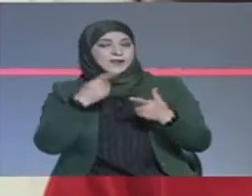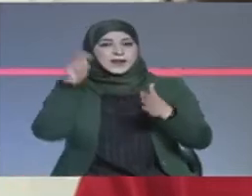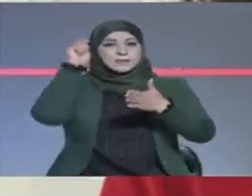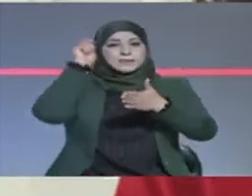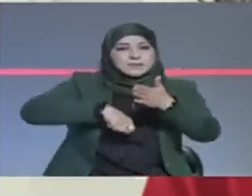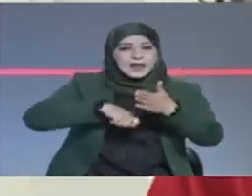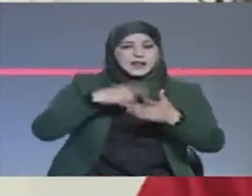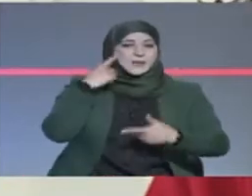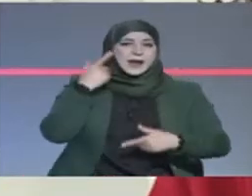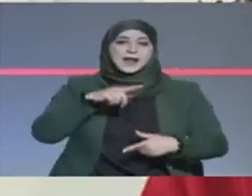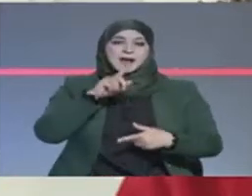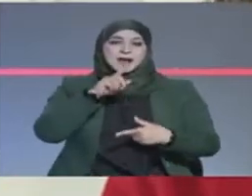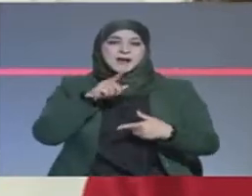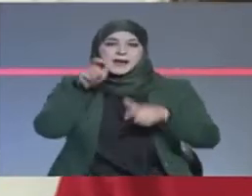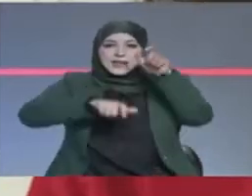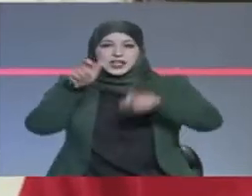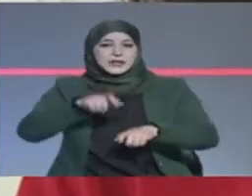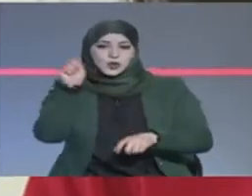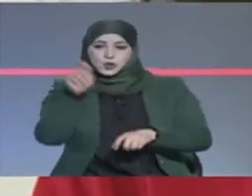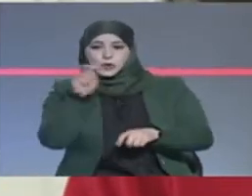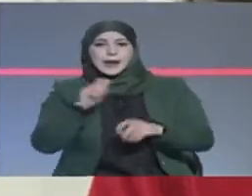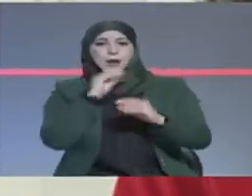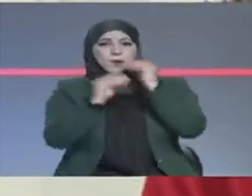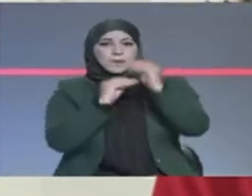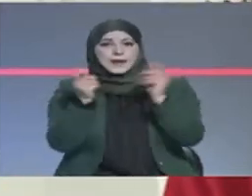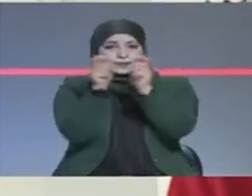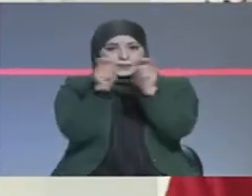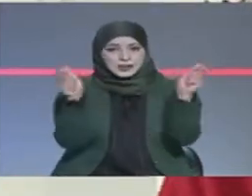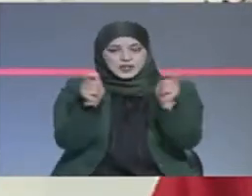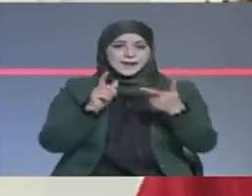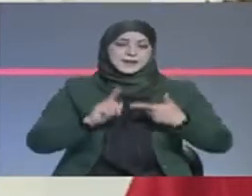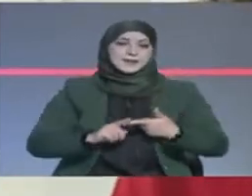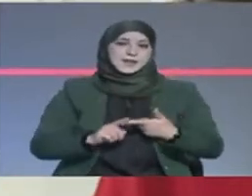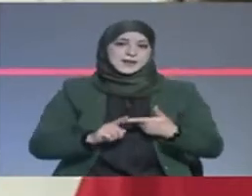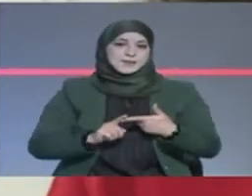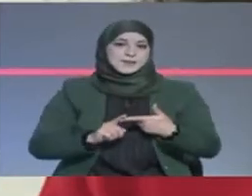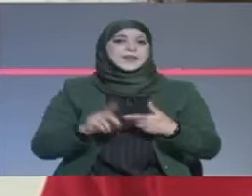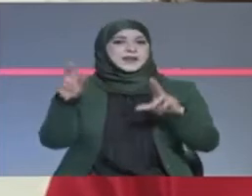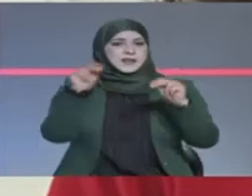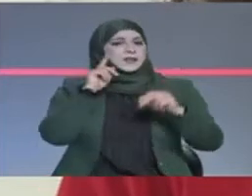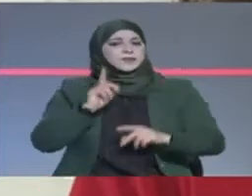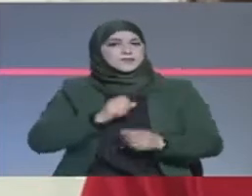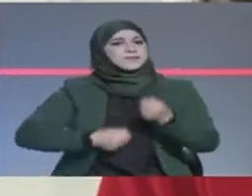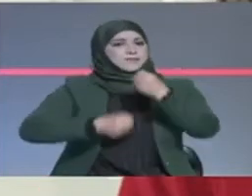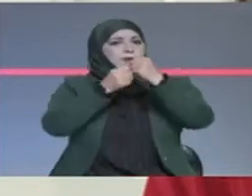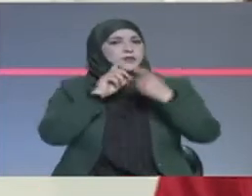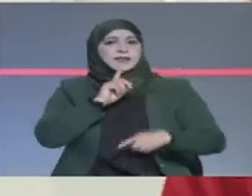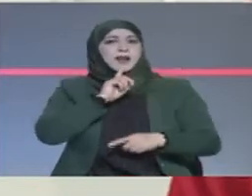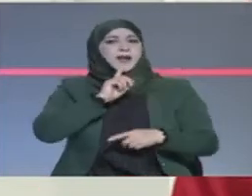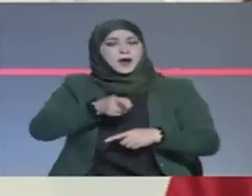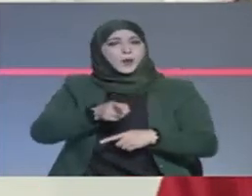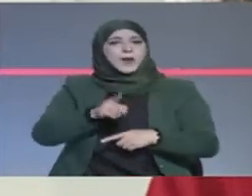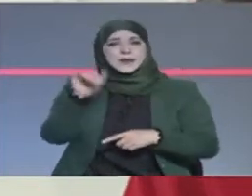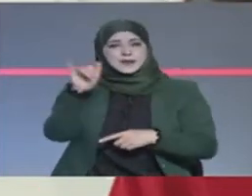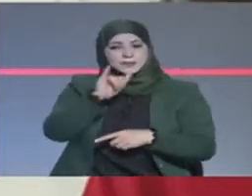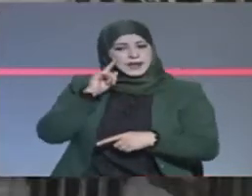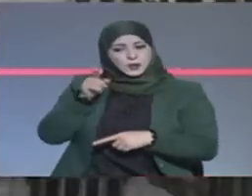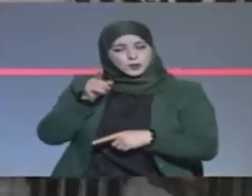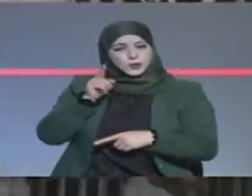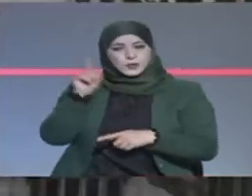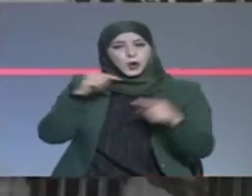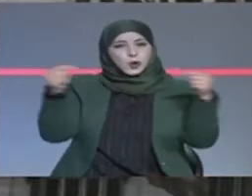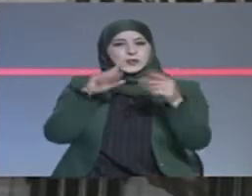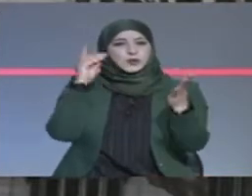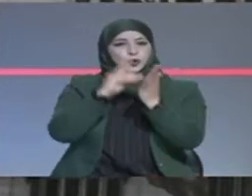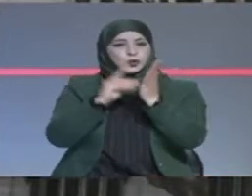الأشخاص طبيعيين والشركات والسند إلى أوامر نحن نعتبرها غير دستورية